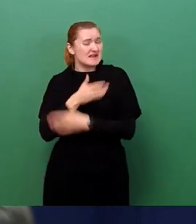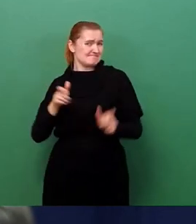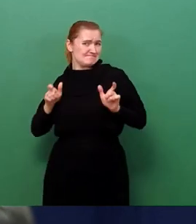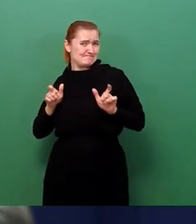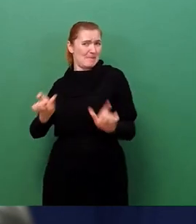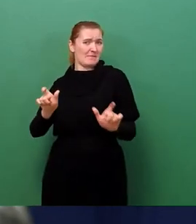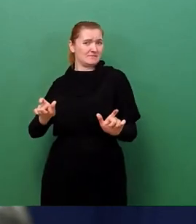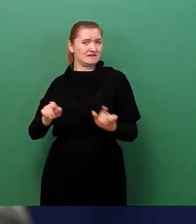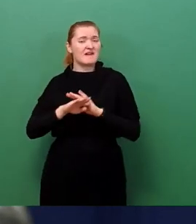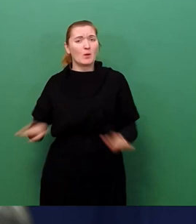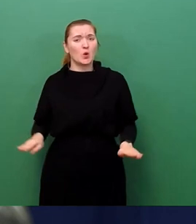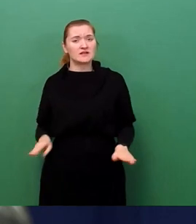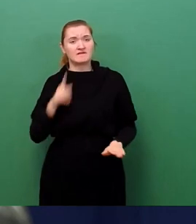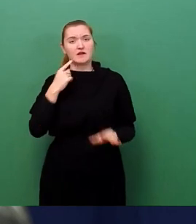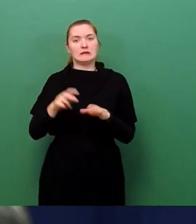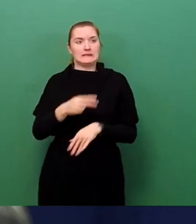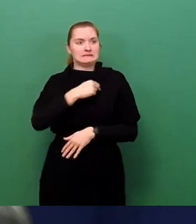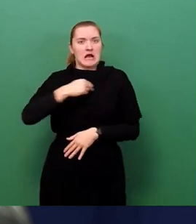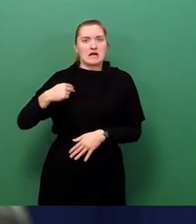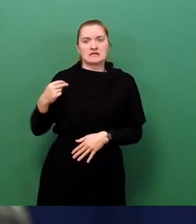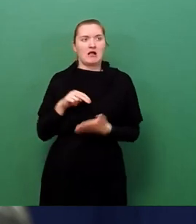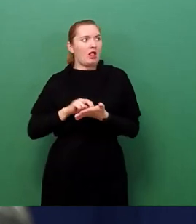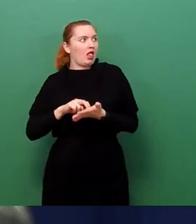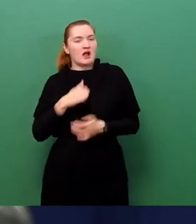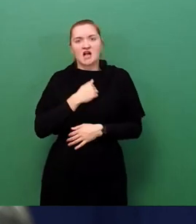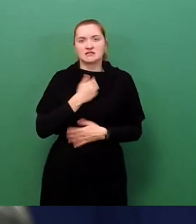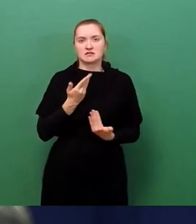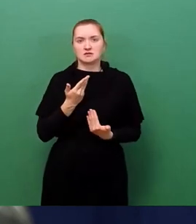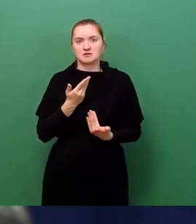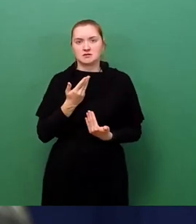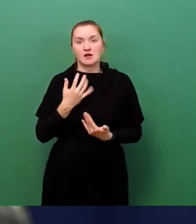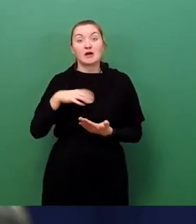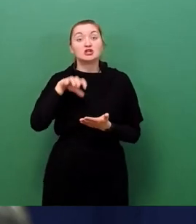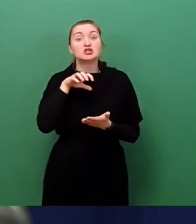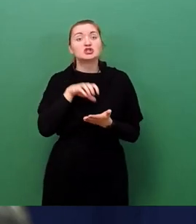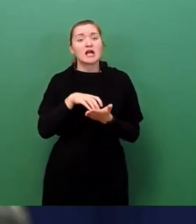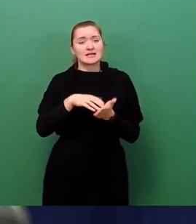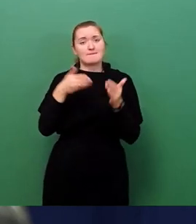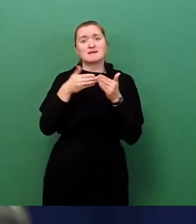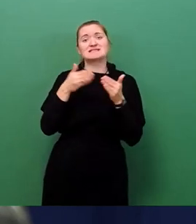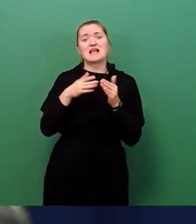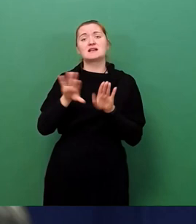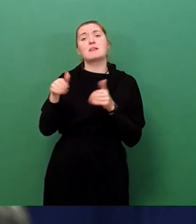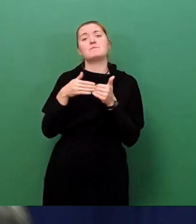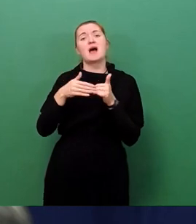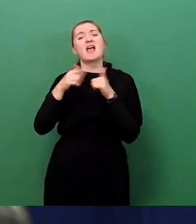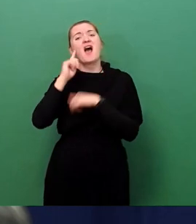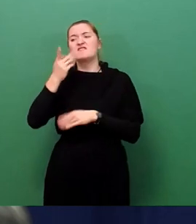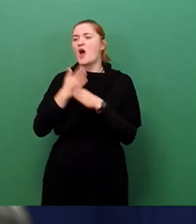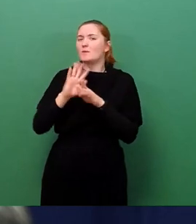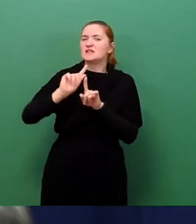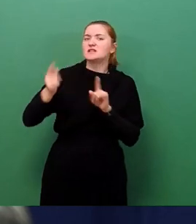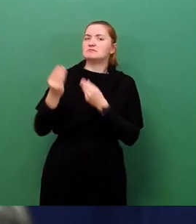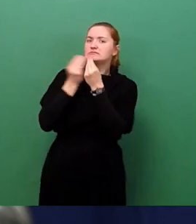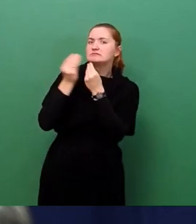Verkehrsteilnehmer sind? Warum wird hier der Stadtbezirksbeirat nicht beteiligt? Viertens. Ist